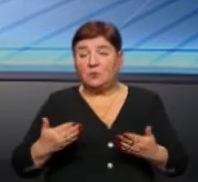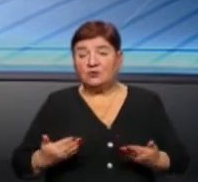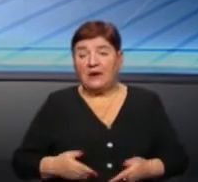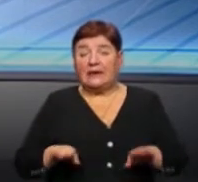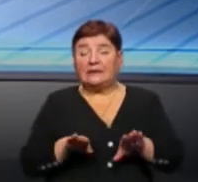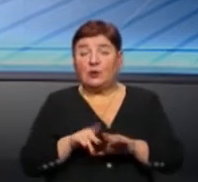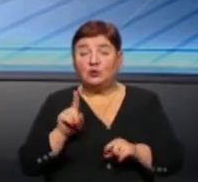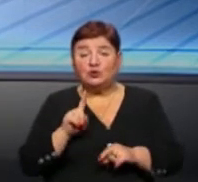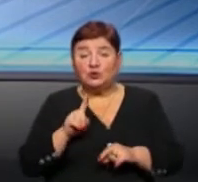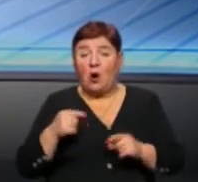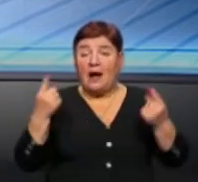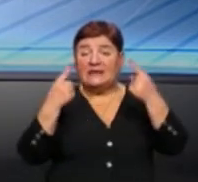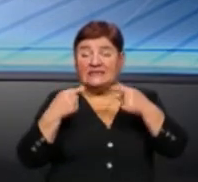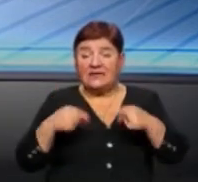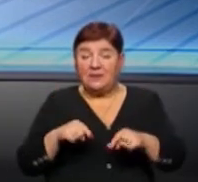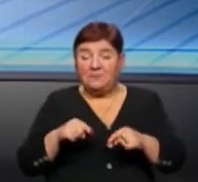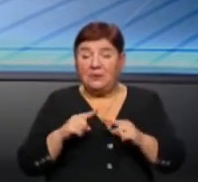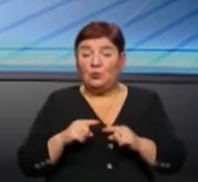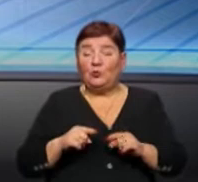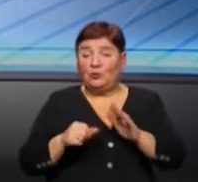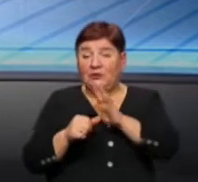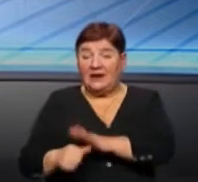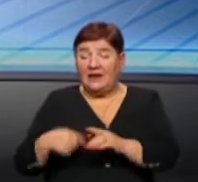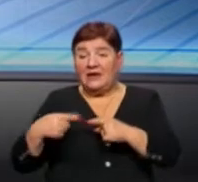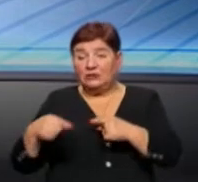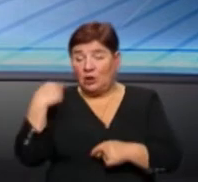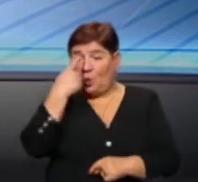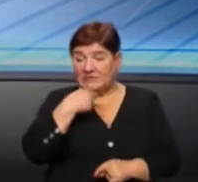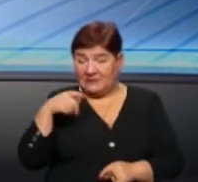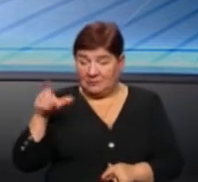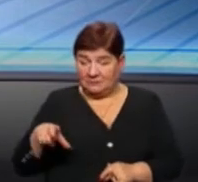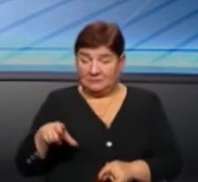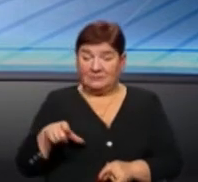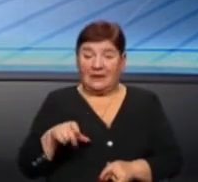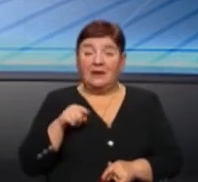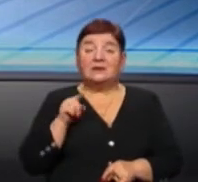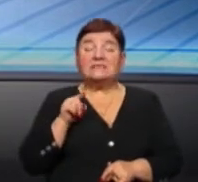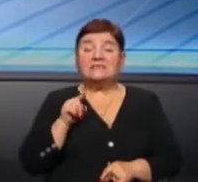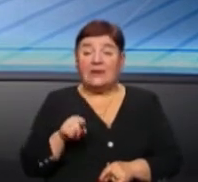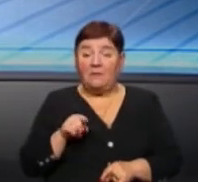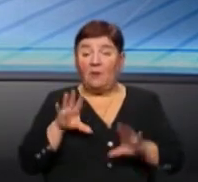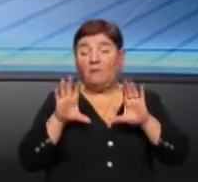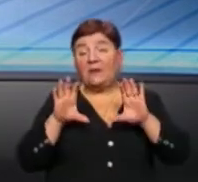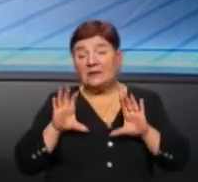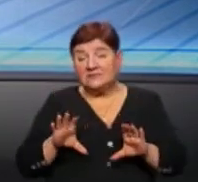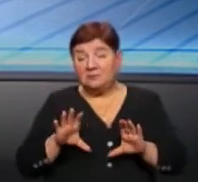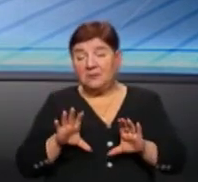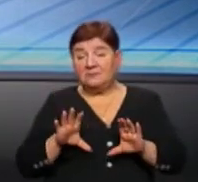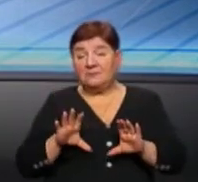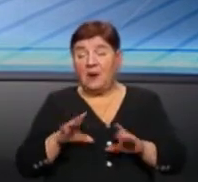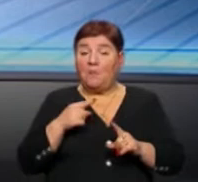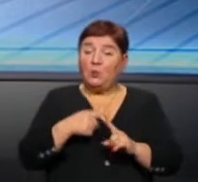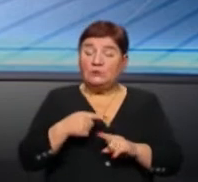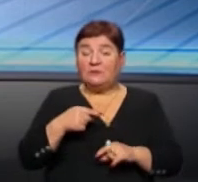проживання, а також такі, що дискримінують, дискредитують товари інших осіб. З цим, в принципі, якби